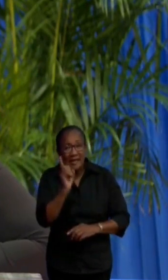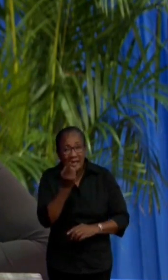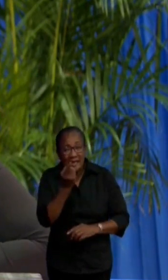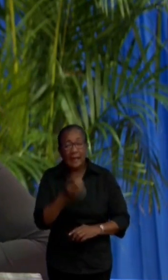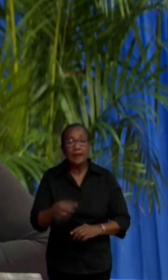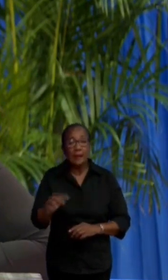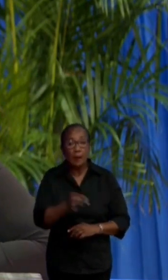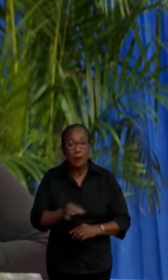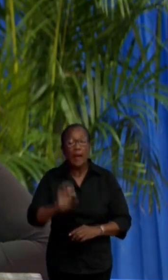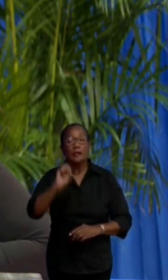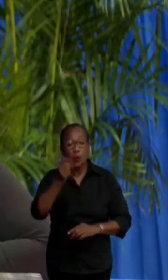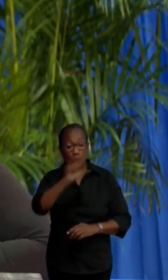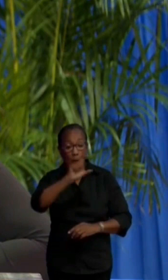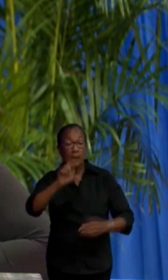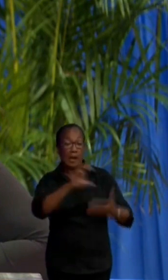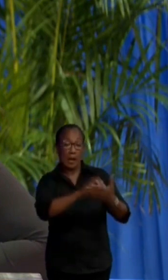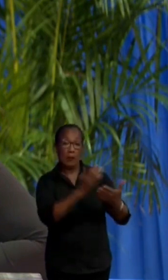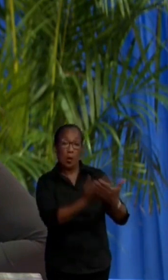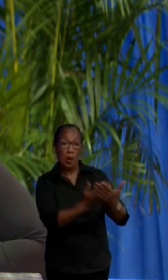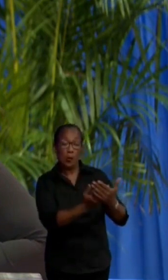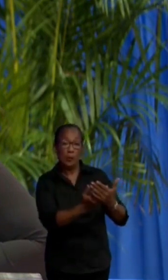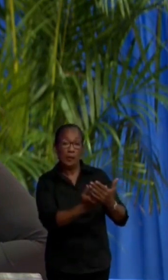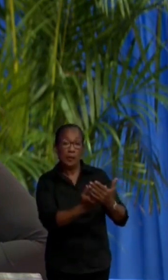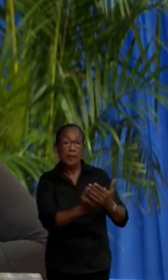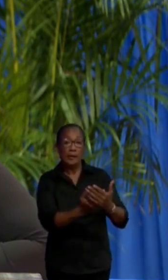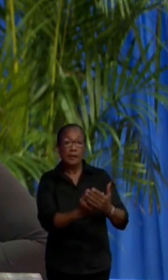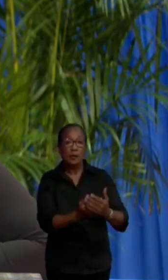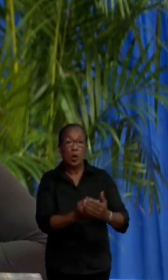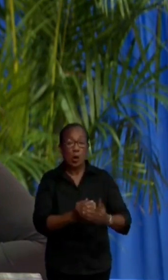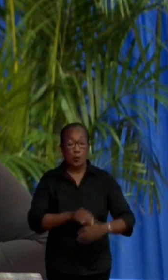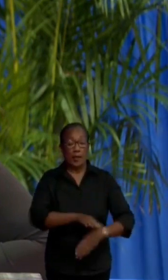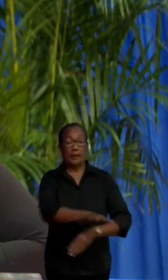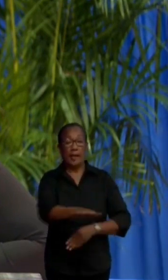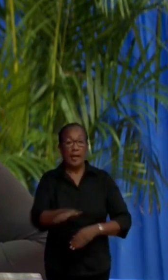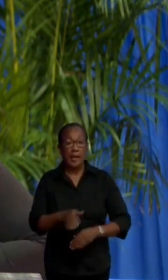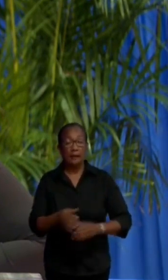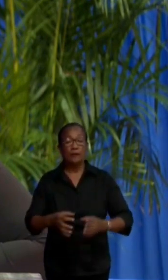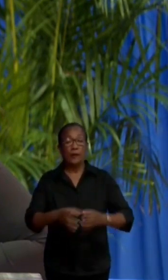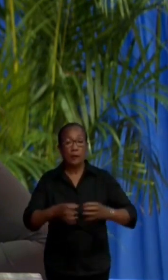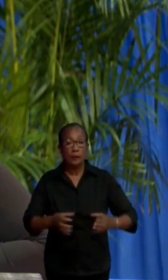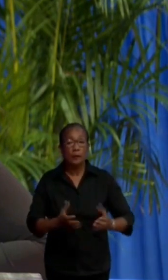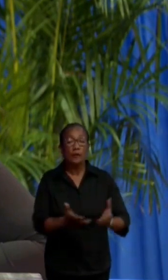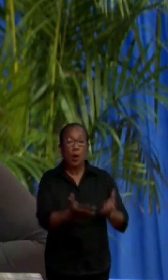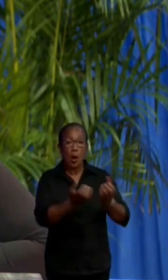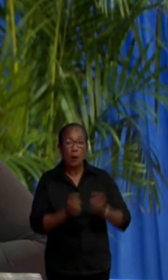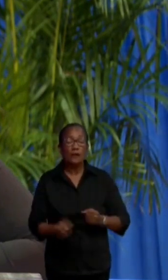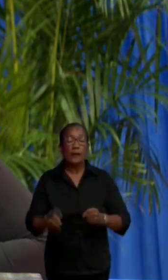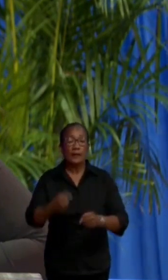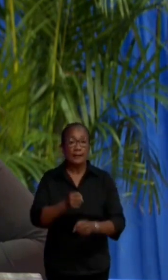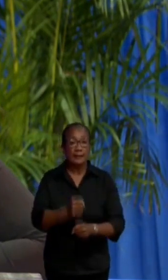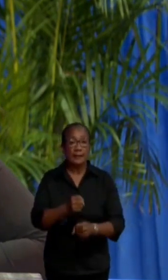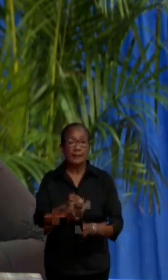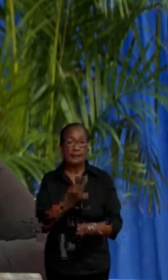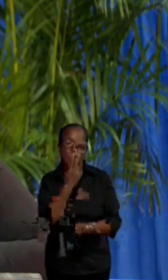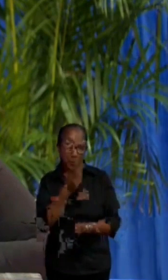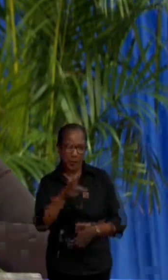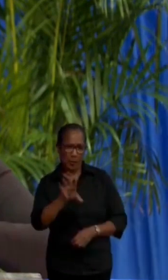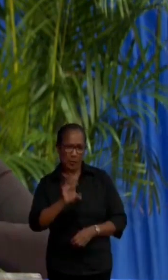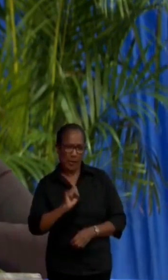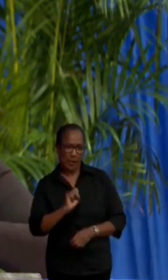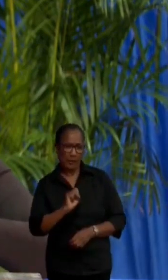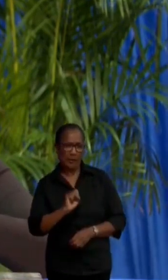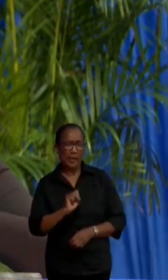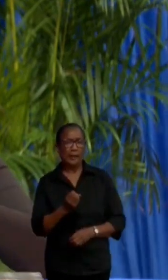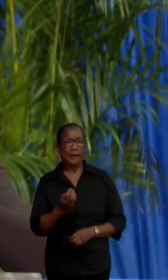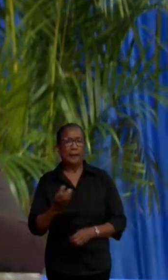plek om u te registreren is bij ons op het erf en wel op het bureau opvanginstellingen. We hebben het belangrijk dat ook